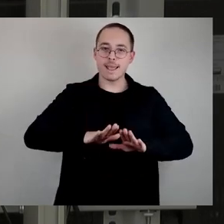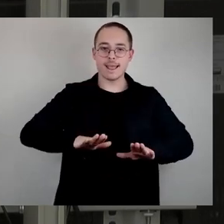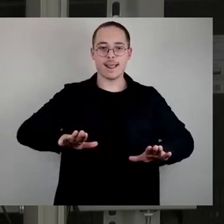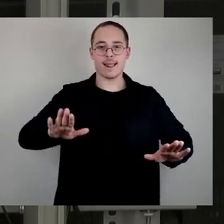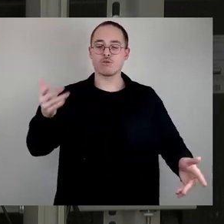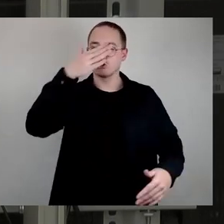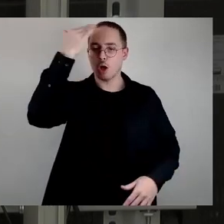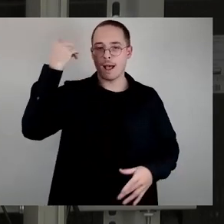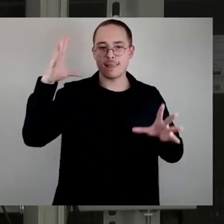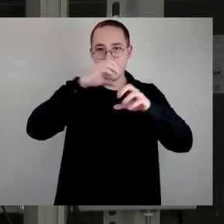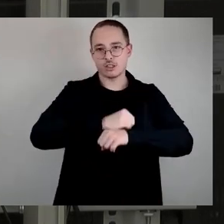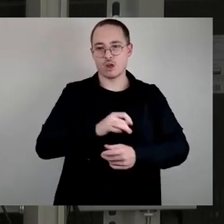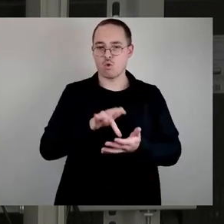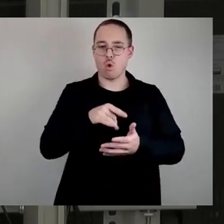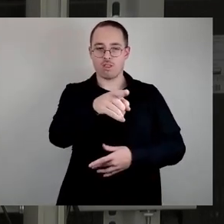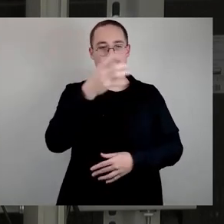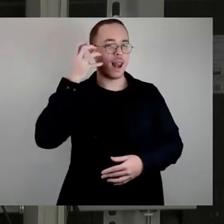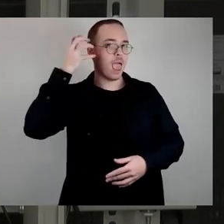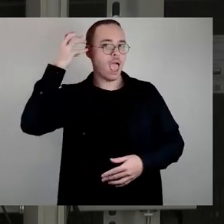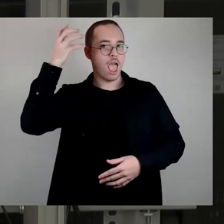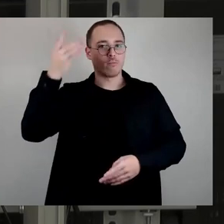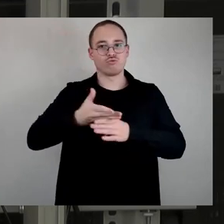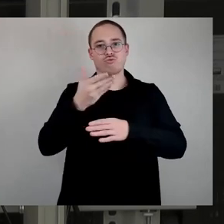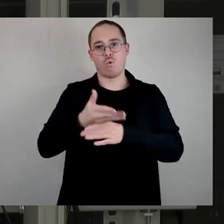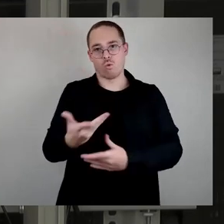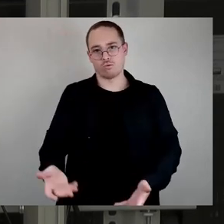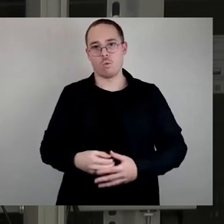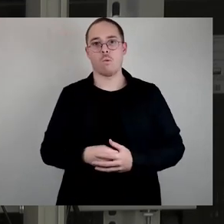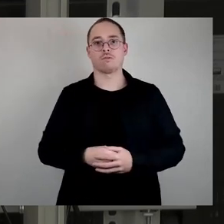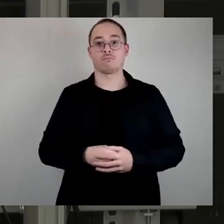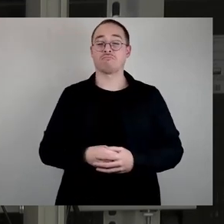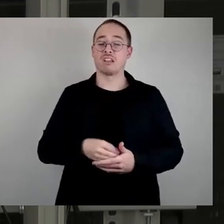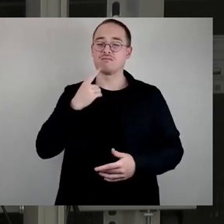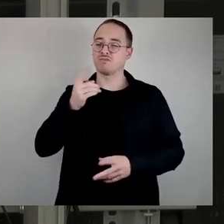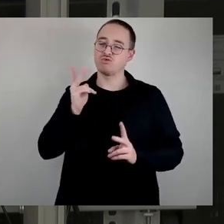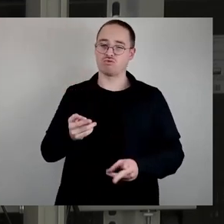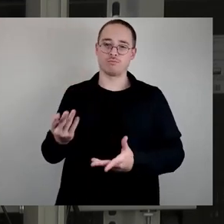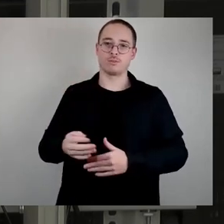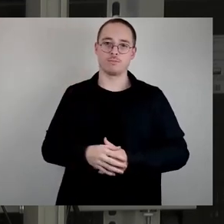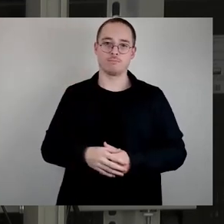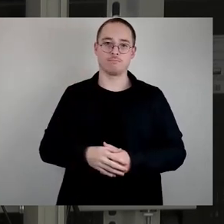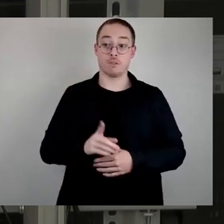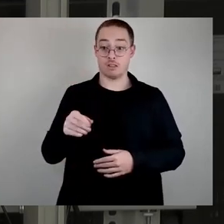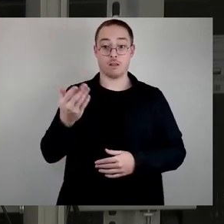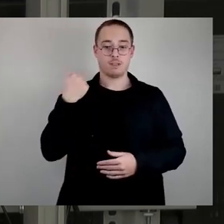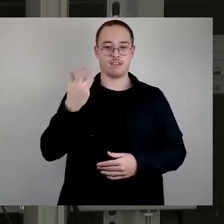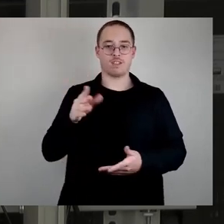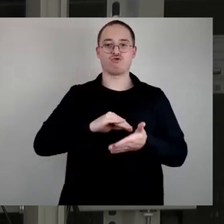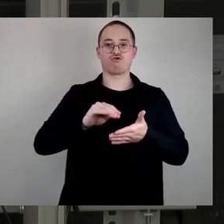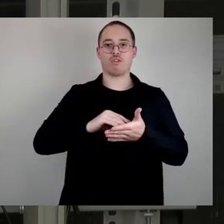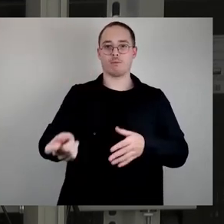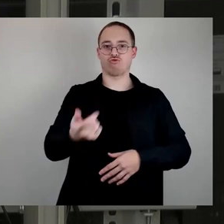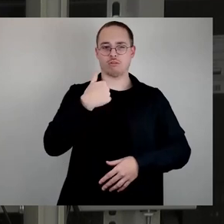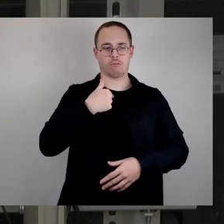Ohren. Und ich meine, wie recht er damit hat. Ich zitiere mal aus einem Schreiben, was an mich gerichtet war, an Sie vielleicht